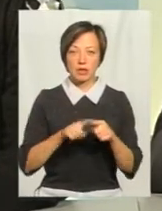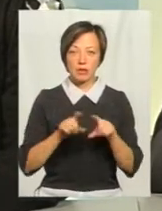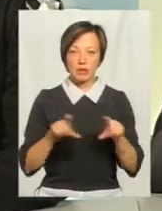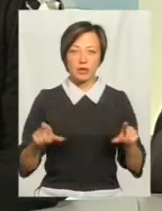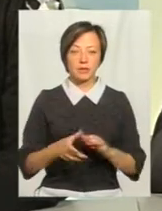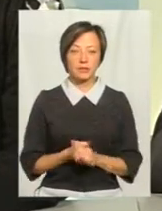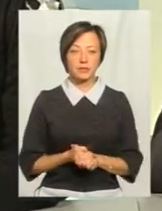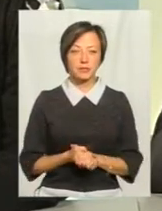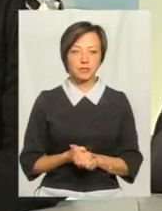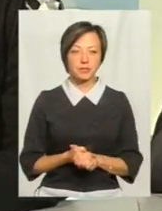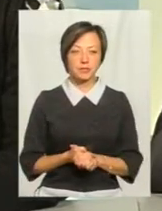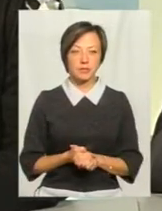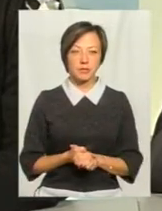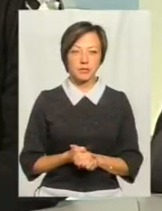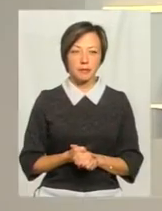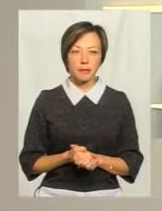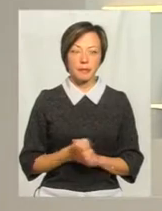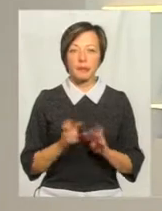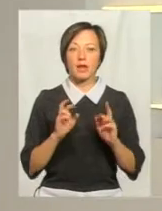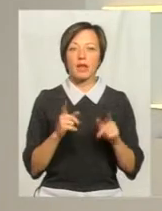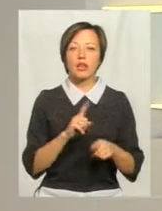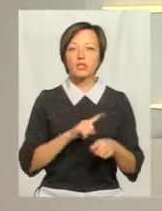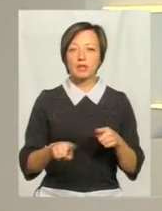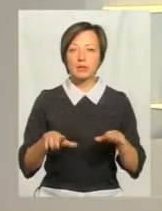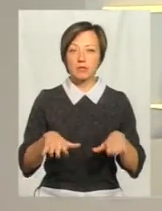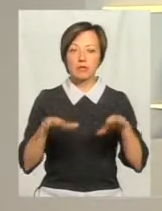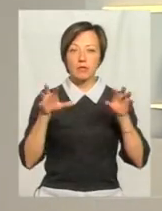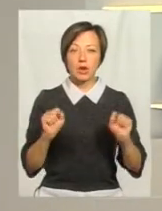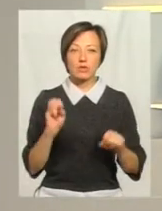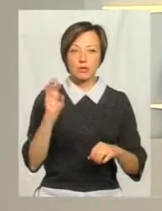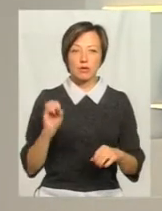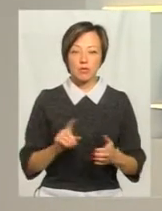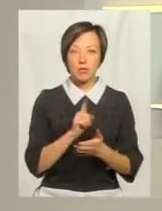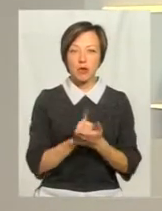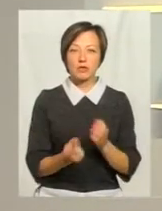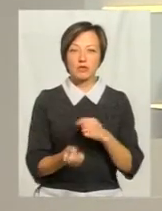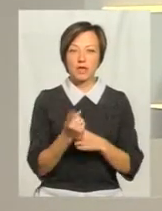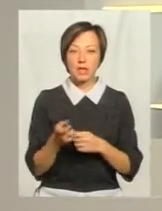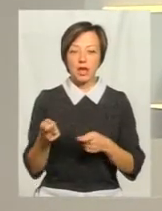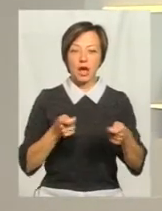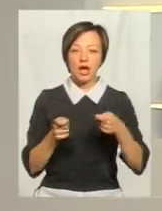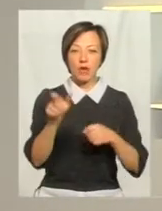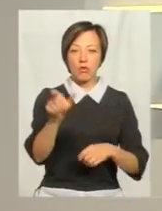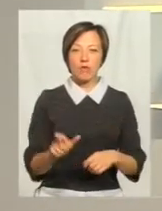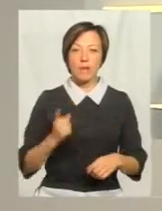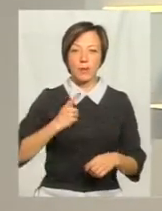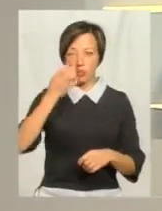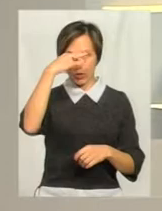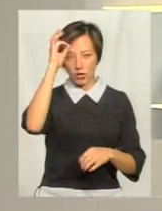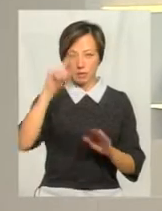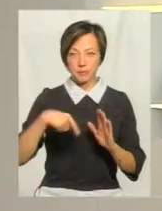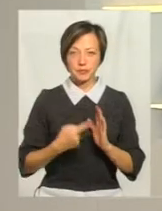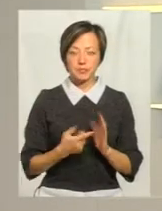'єкт. Пане Миколо, як швидко на місці, де погасли світлофори, мають з'явитися регулювальники чи патрулі поліції? Ну,